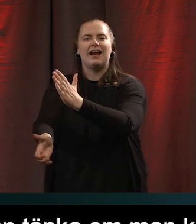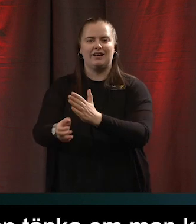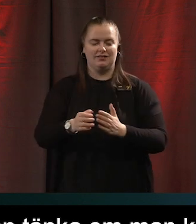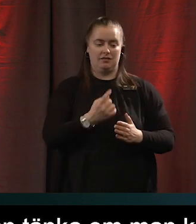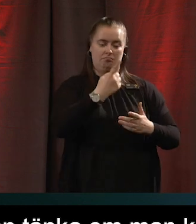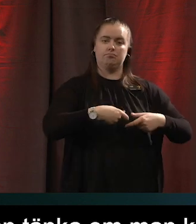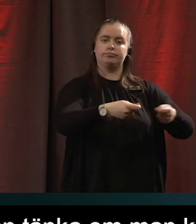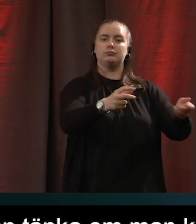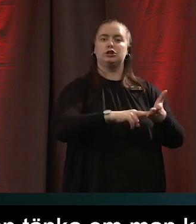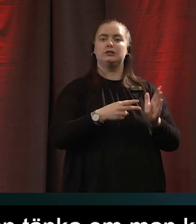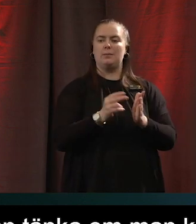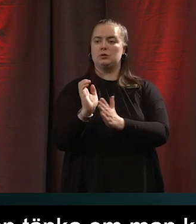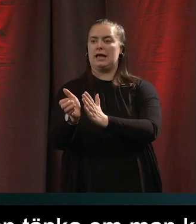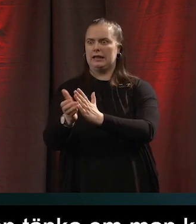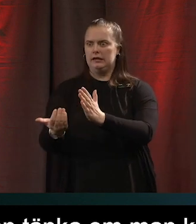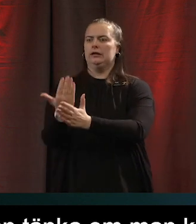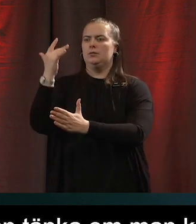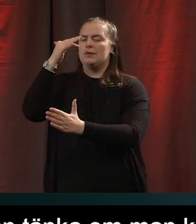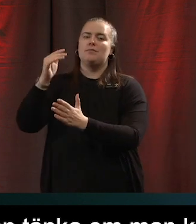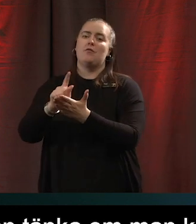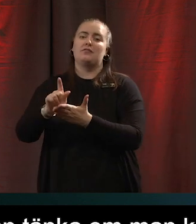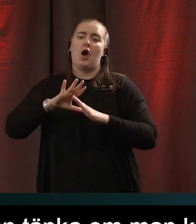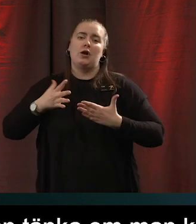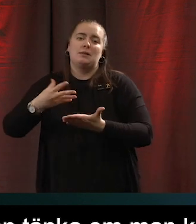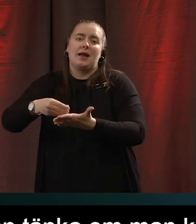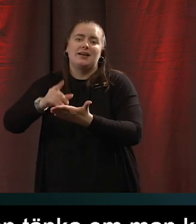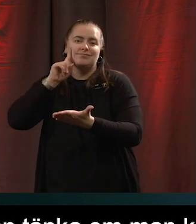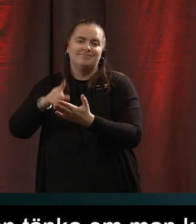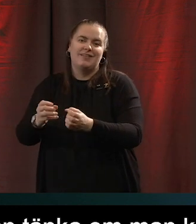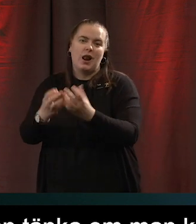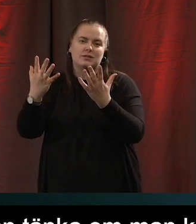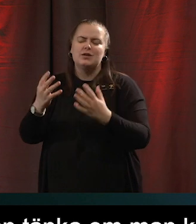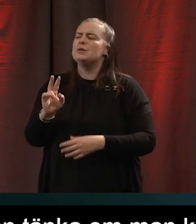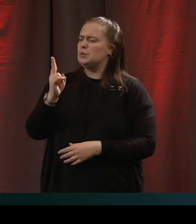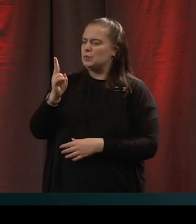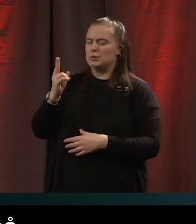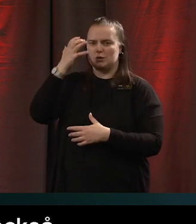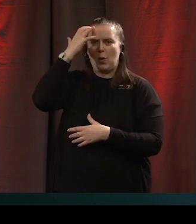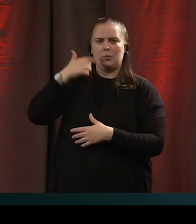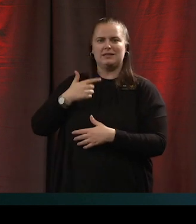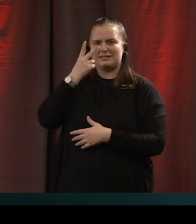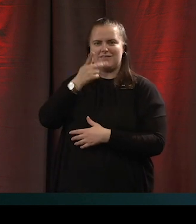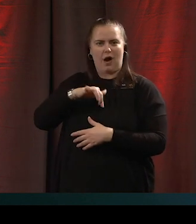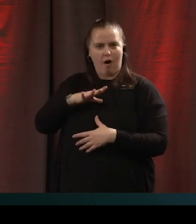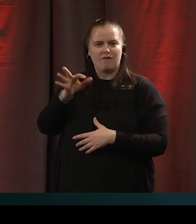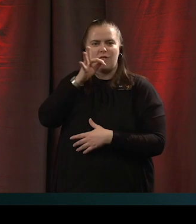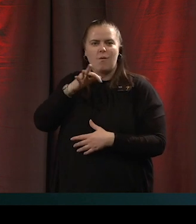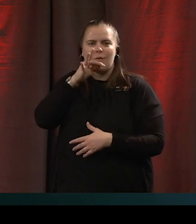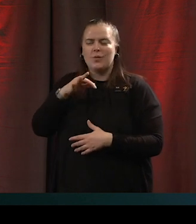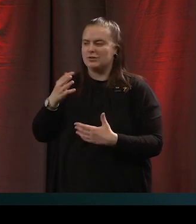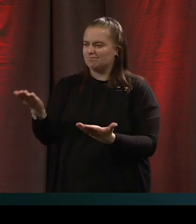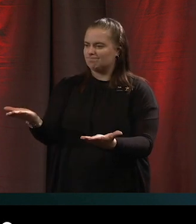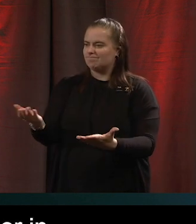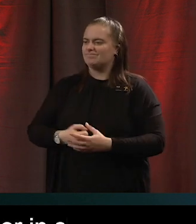Hebransveckan det ofta är ju svaret nej. Ska vi släppa in Stockholm där också? Vi har lite frågor i chatten ser jag med glädje. Hur låter de